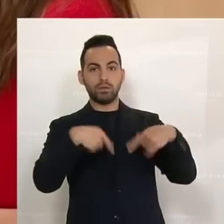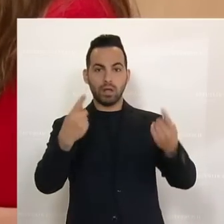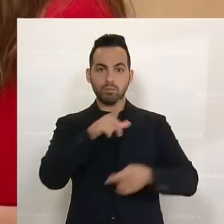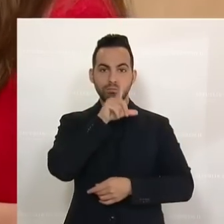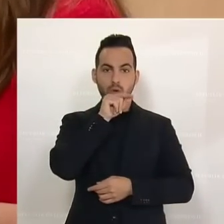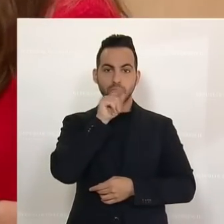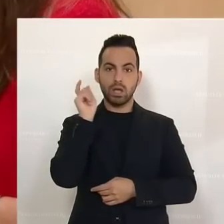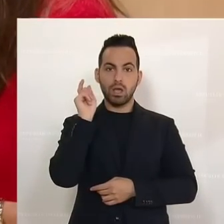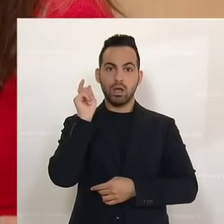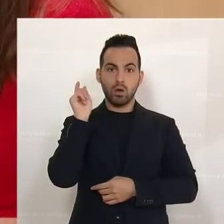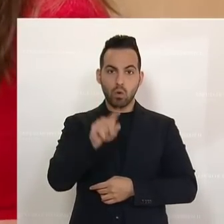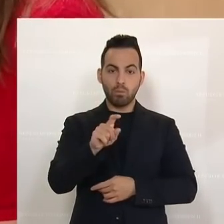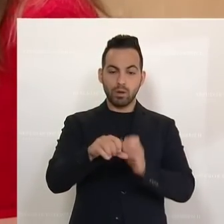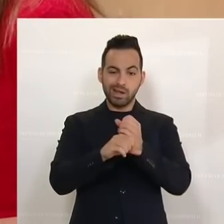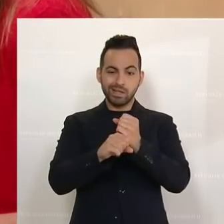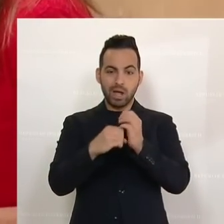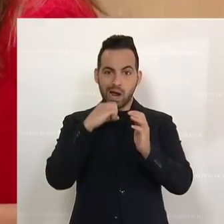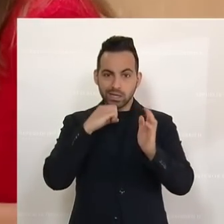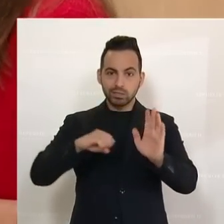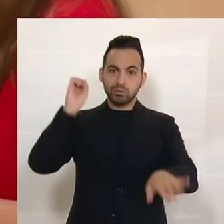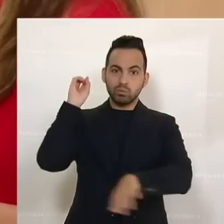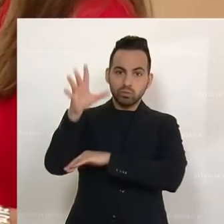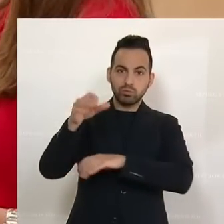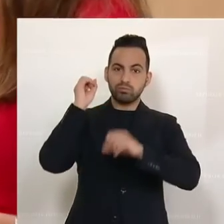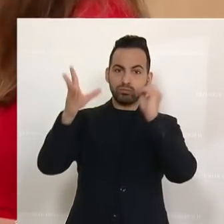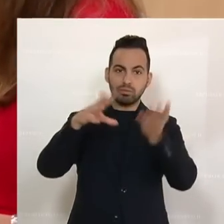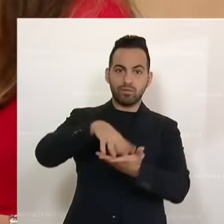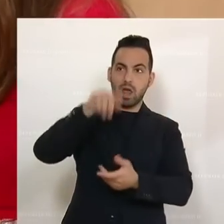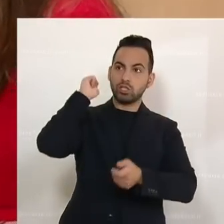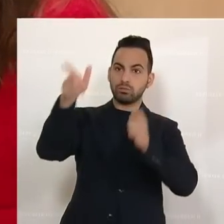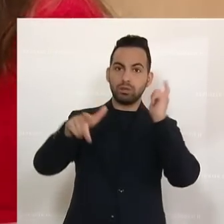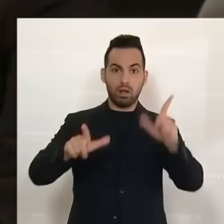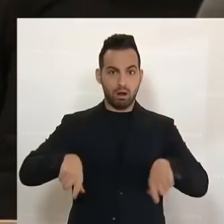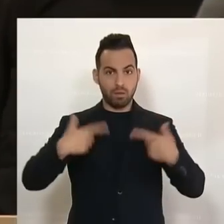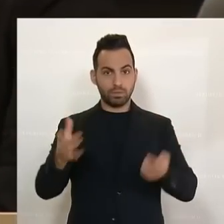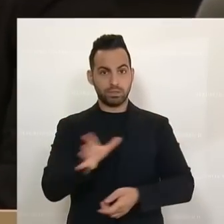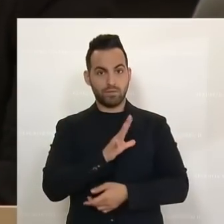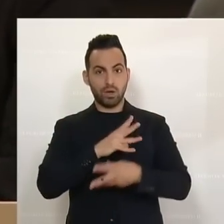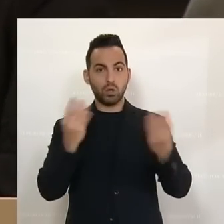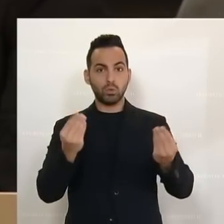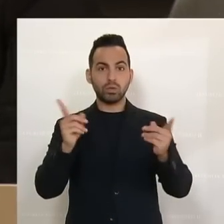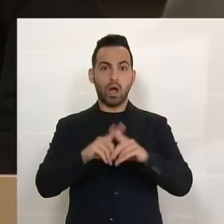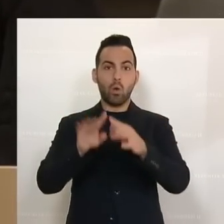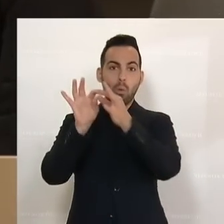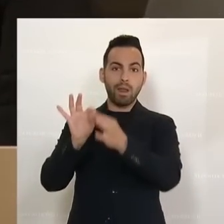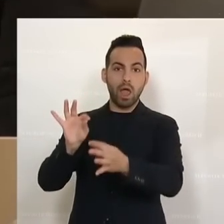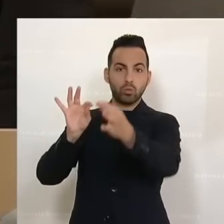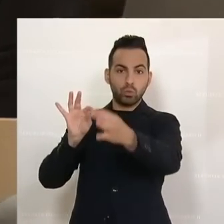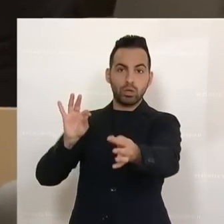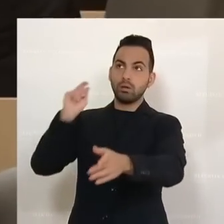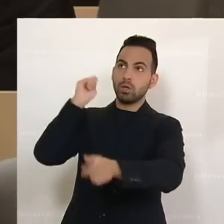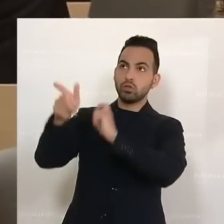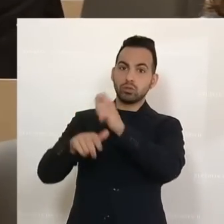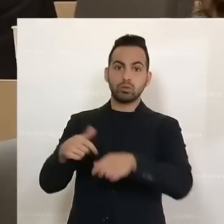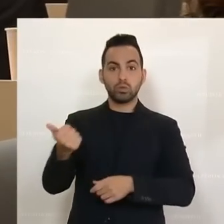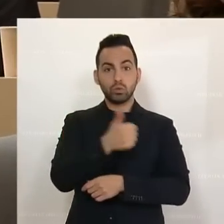eingeschritten ist, mit Steinen, Böllern und Flaschen. Es bestand dann Lebensgefahr, weil sie auch die Oberleitungen beschossen haben. 170